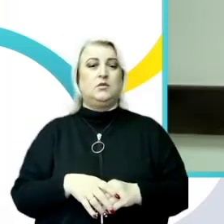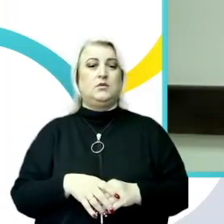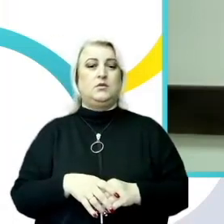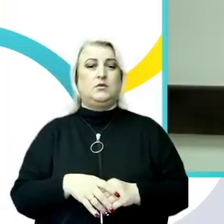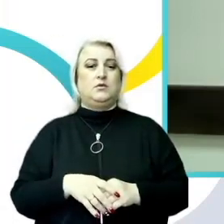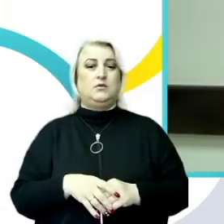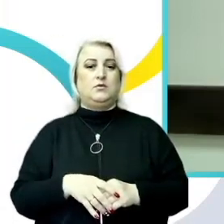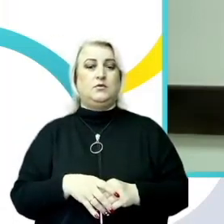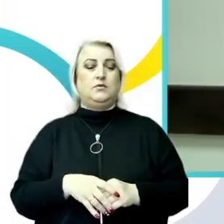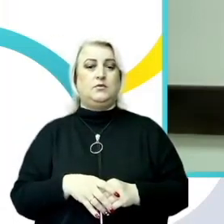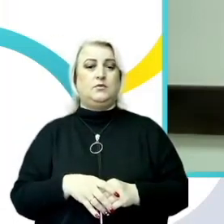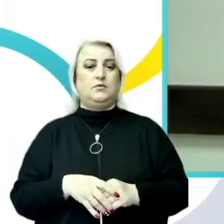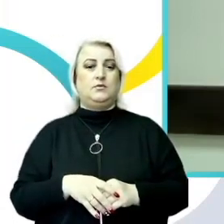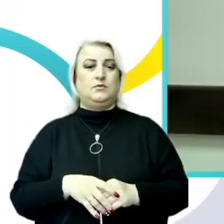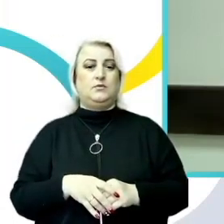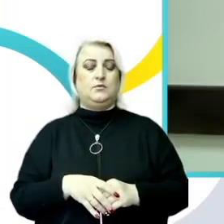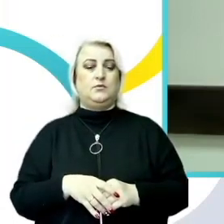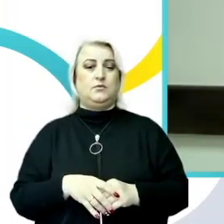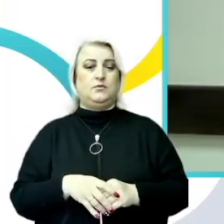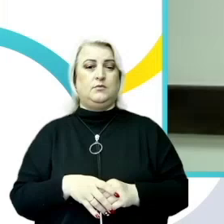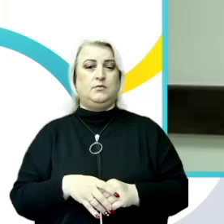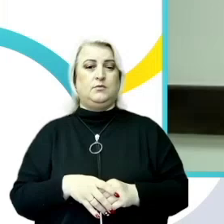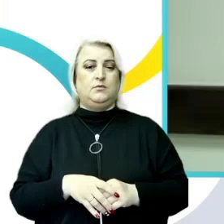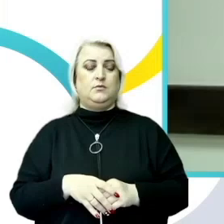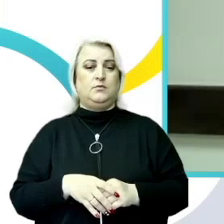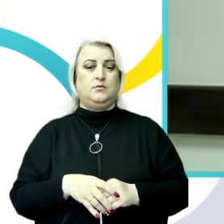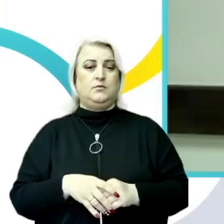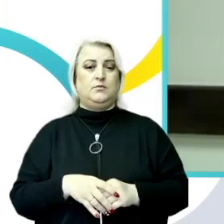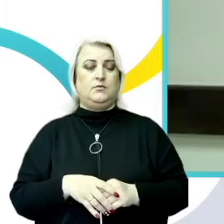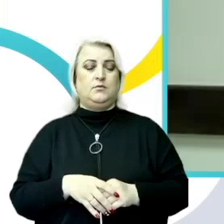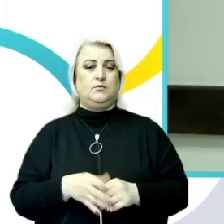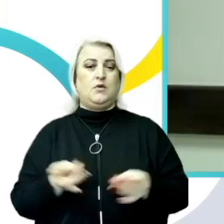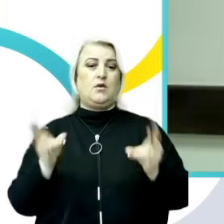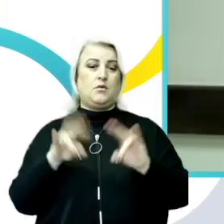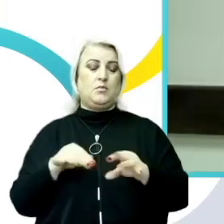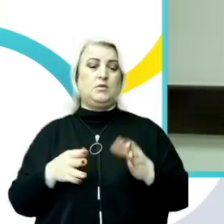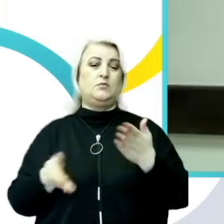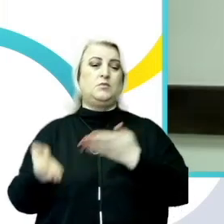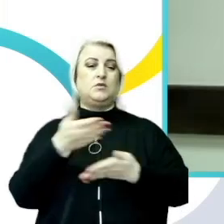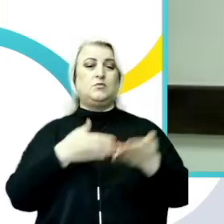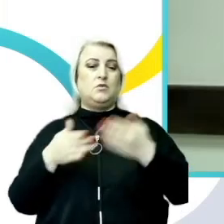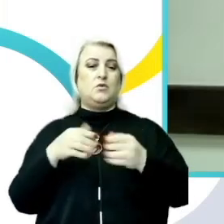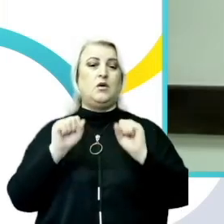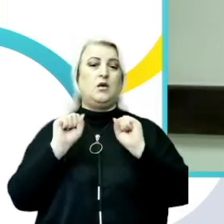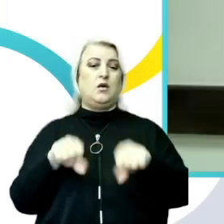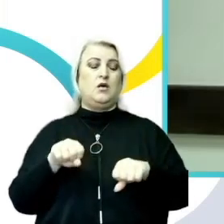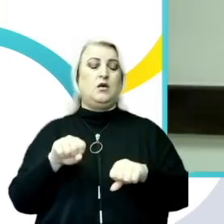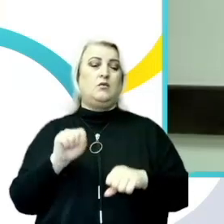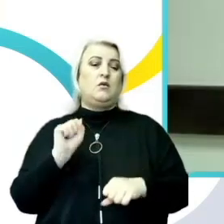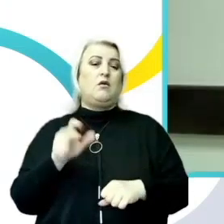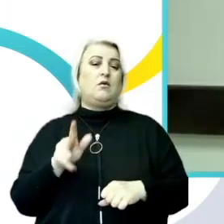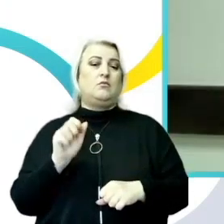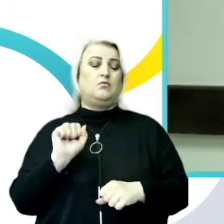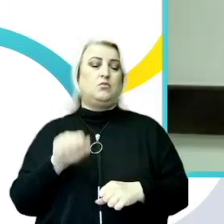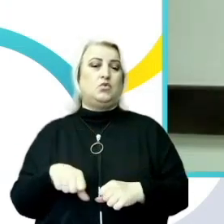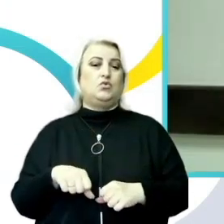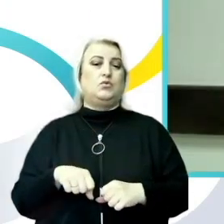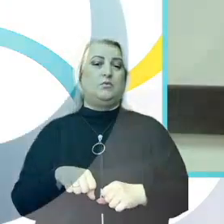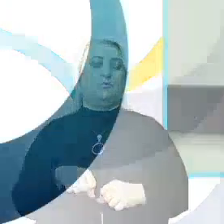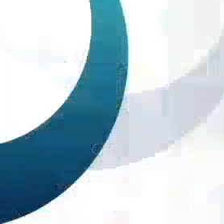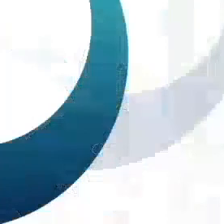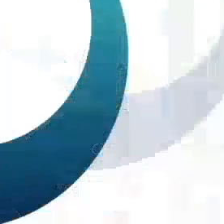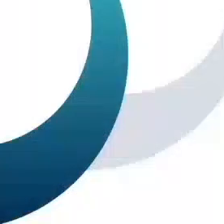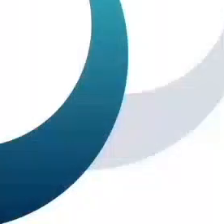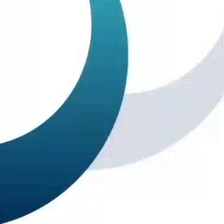anumite instituții de învățământ rămânem să discutăm cum ne putem unii eforturile pentru a lupta cu acest fenomen